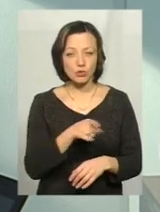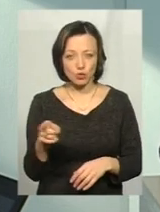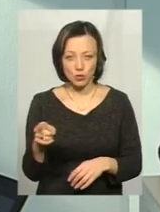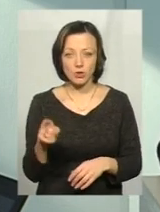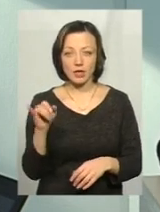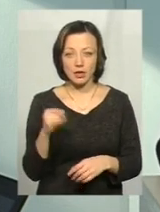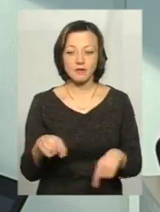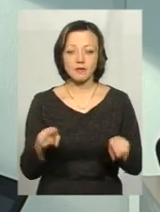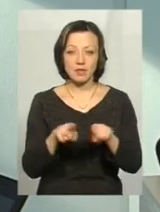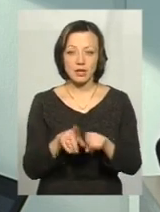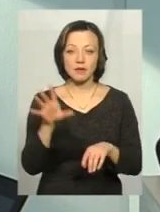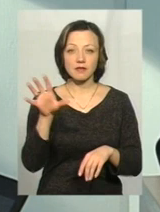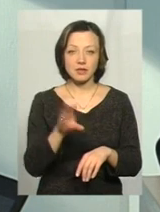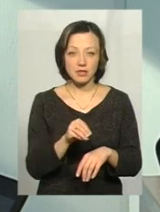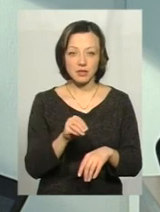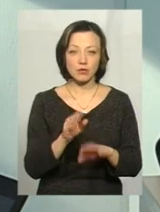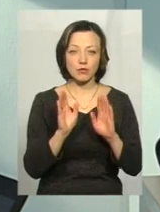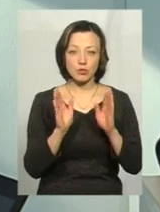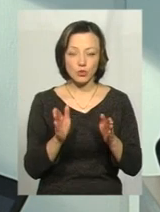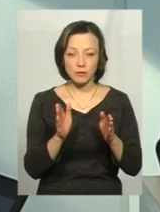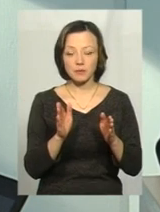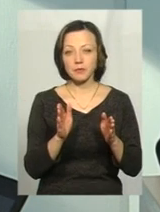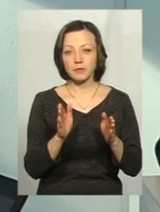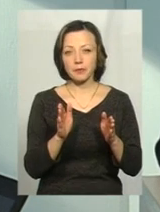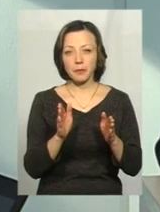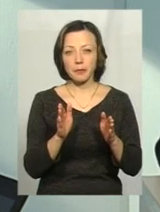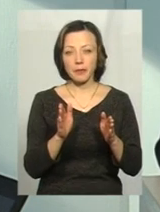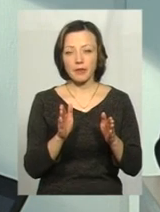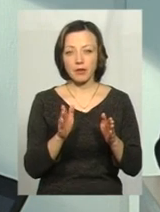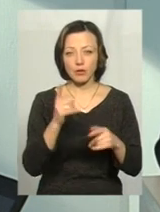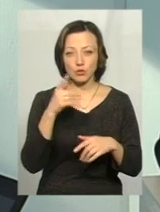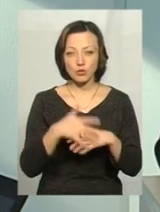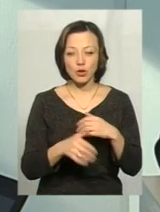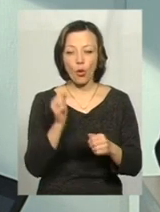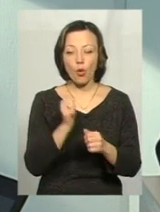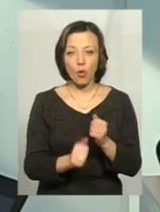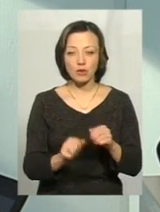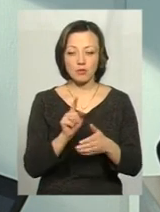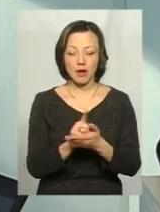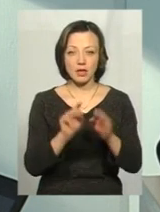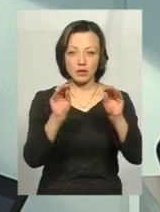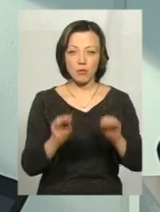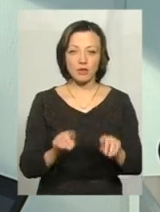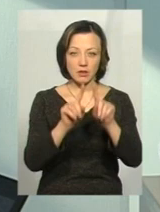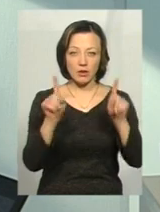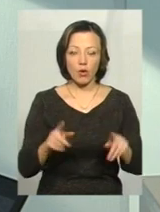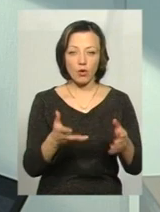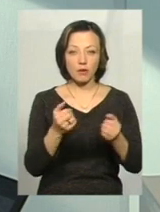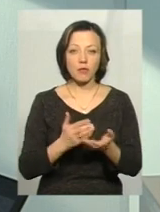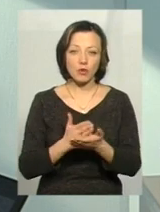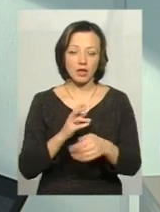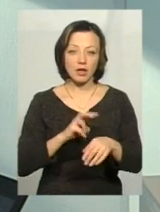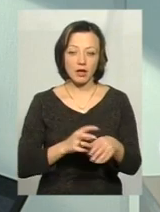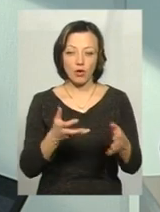І все таки всі будемо відходити від того, що кожен має заповнити декларацію, отримати належну послугу, а лікар